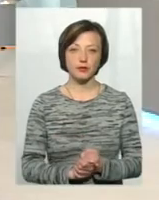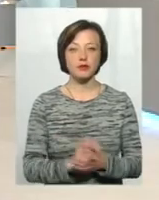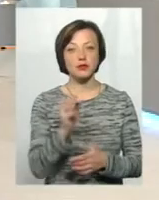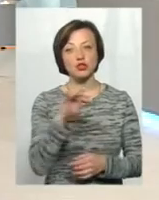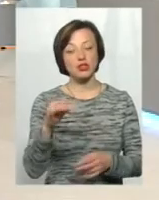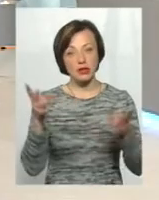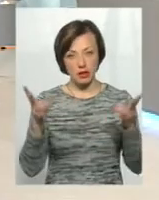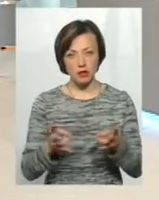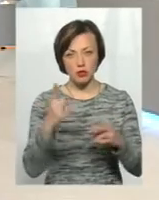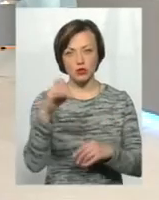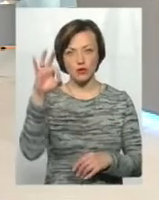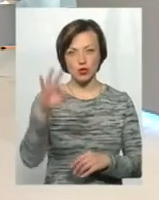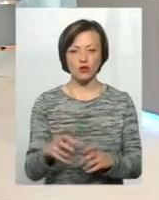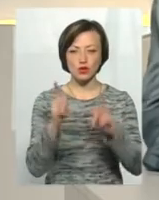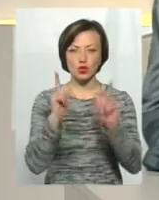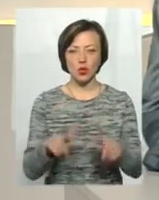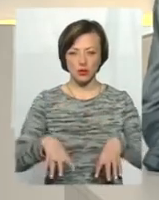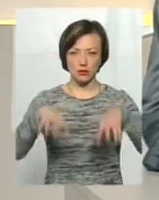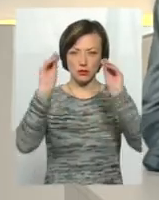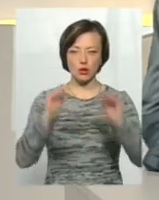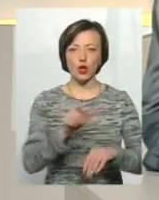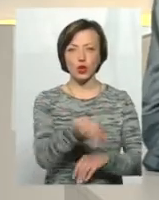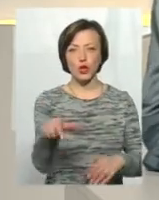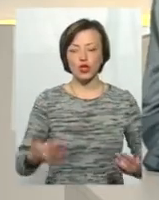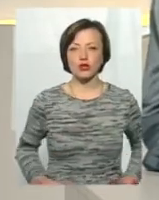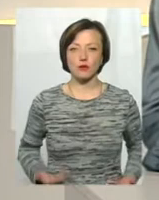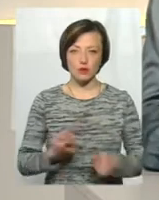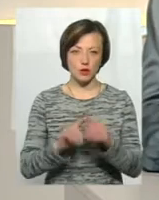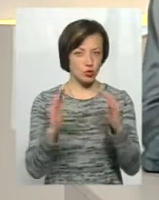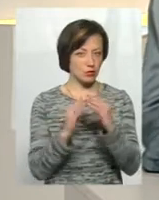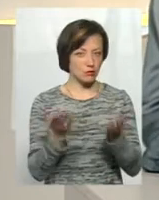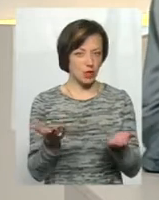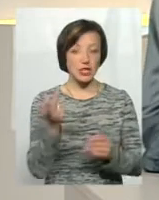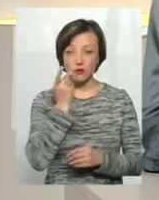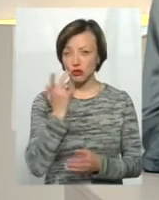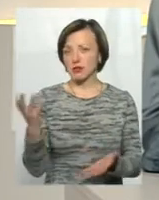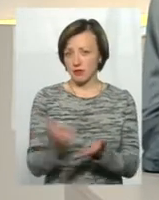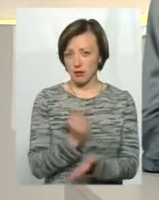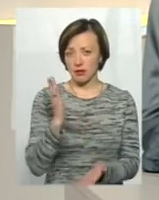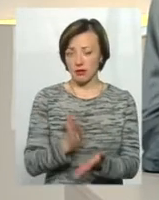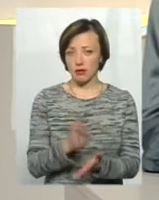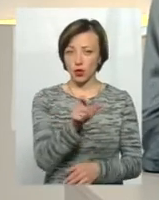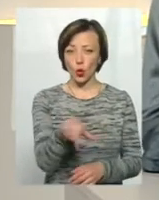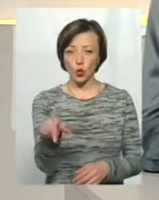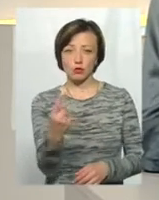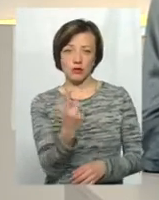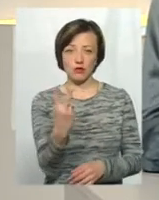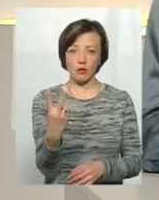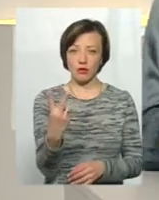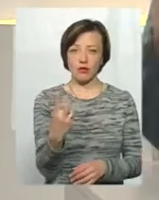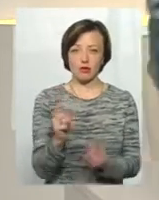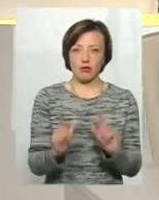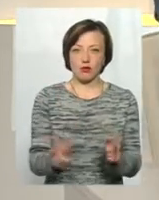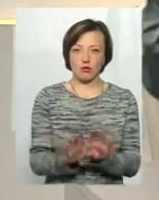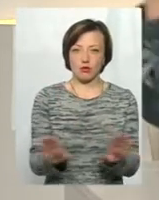треба 100% згода мешканців, які живуть в цих будинках? Адже завжди знаходиться один або двоє за